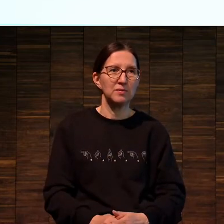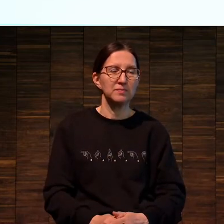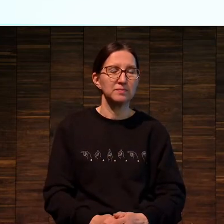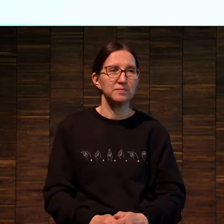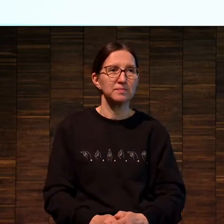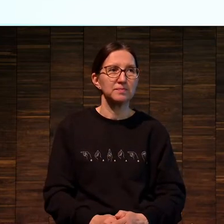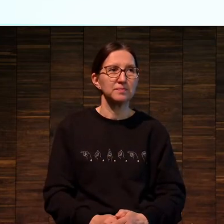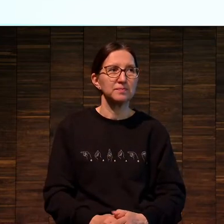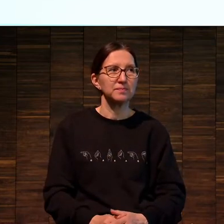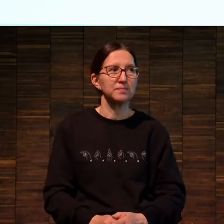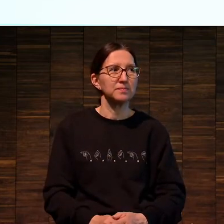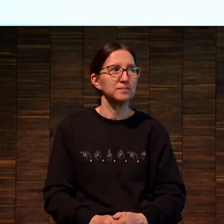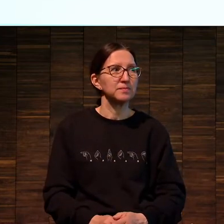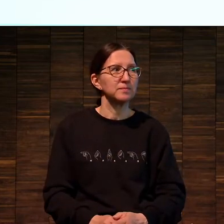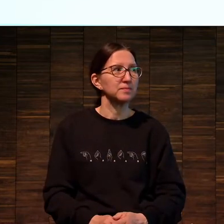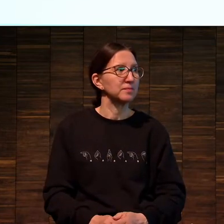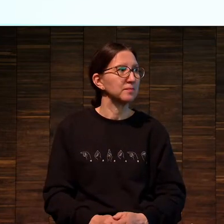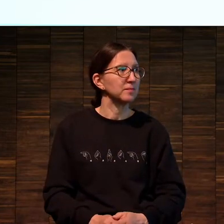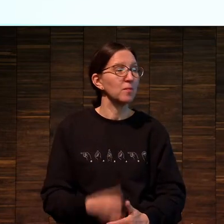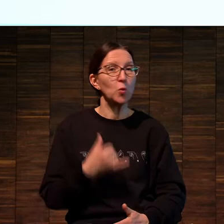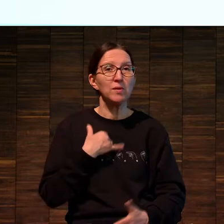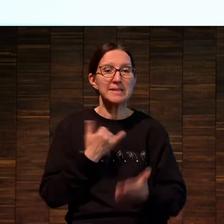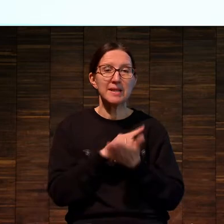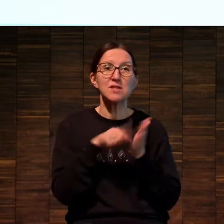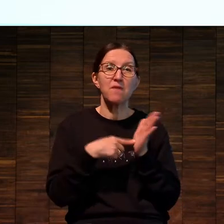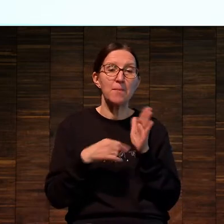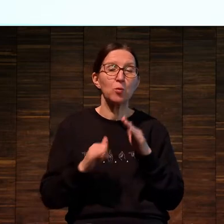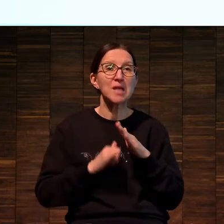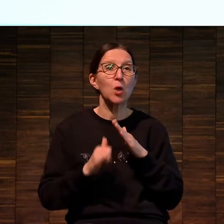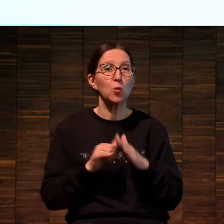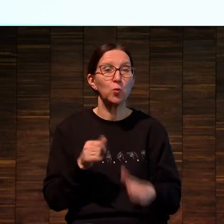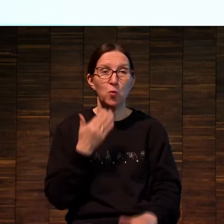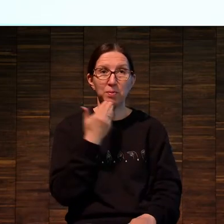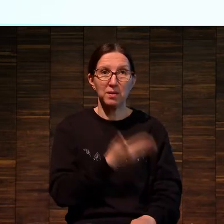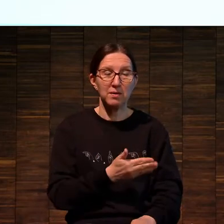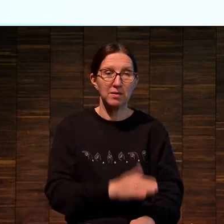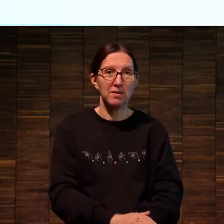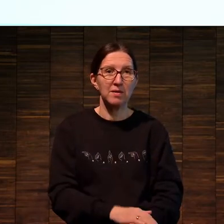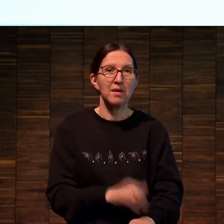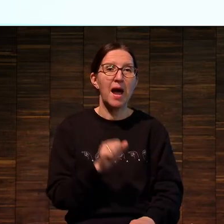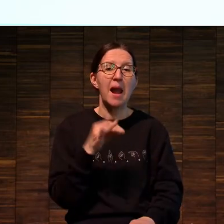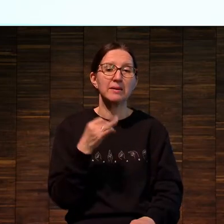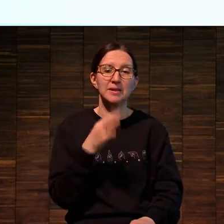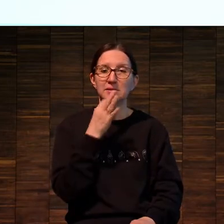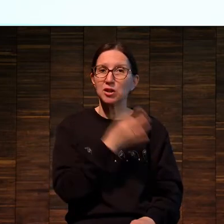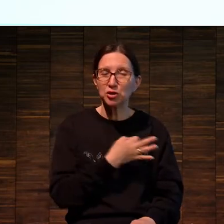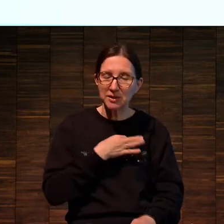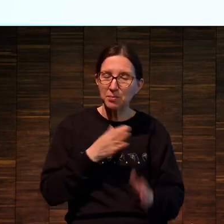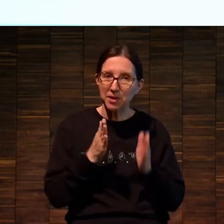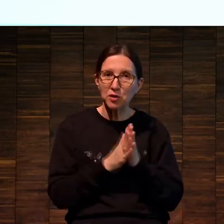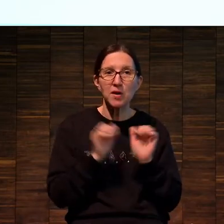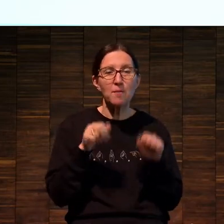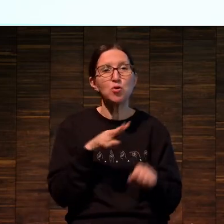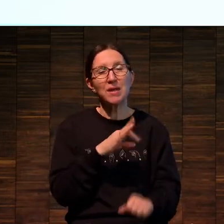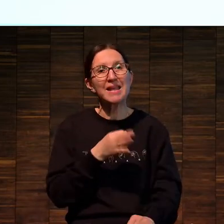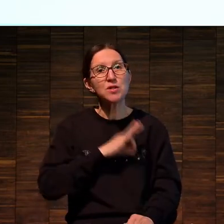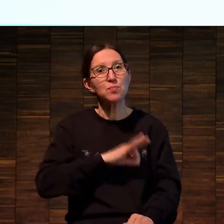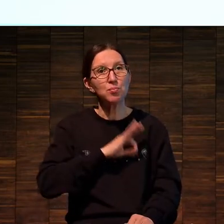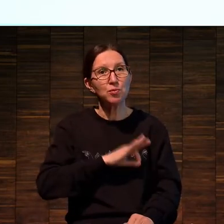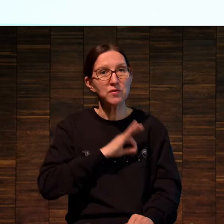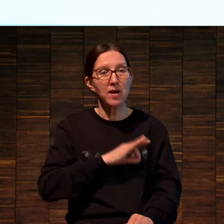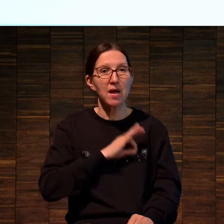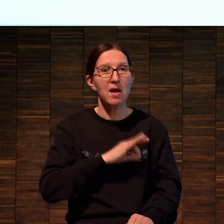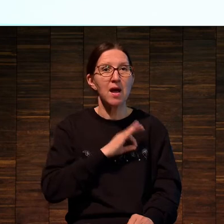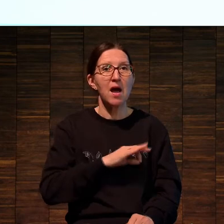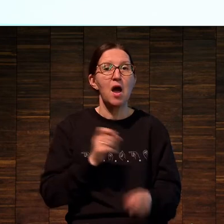У нас есть вопрос от нашего зрителя на YouTube. Алексей, скажите, пожалуйста, можно ли как-то использовать выброшенный